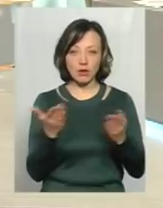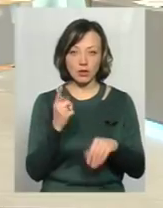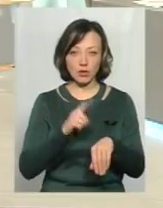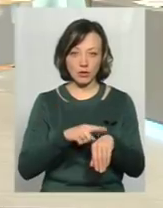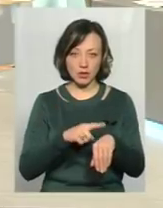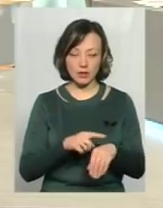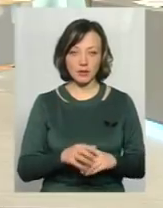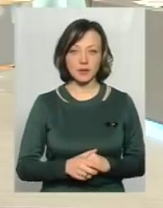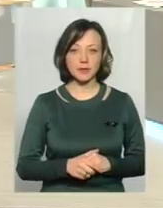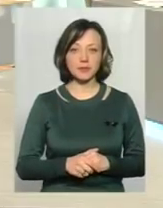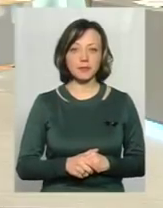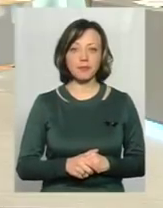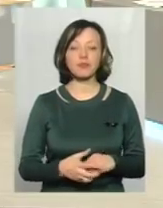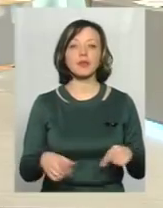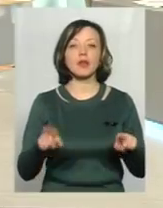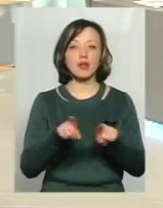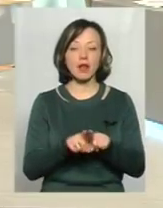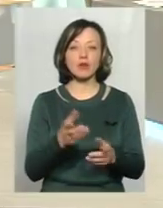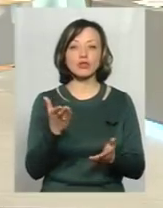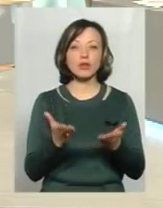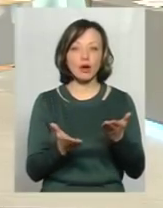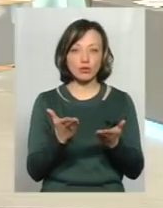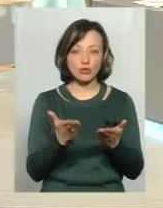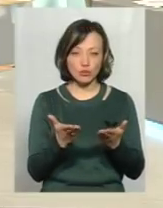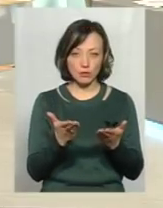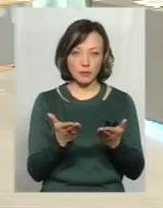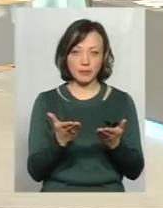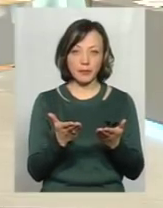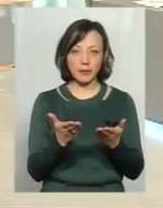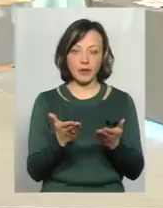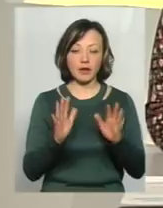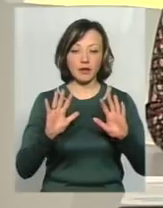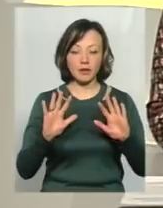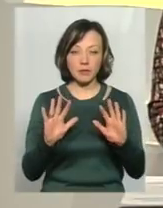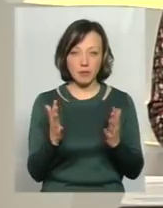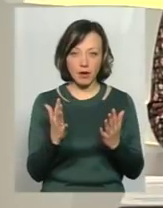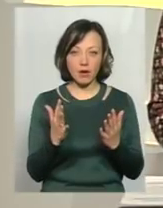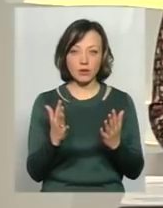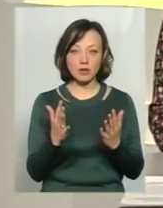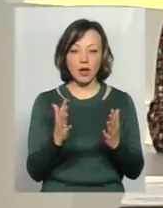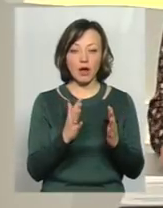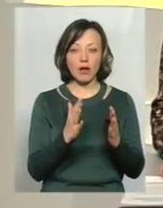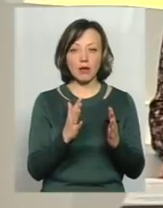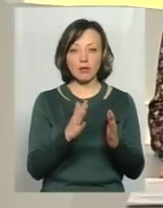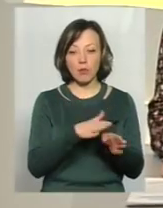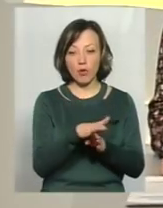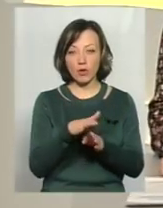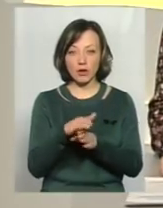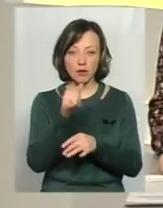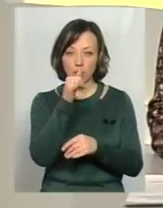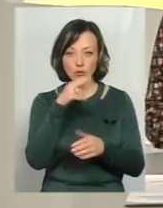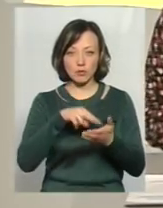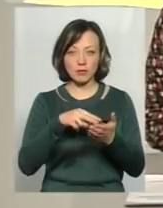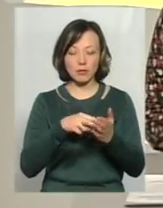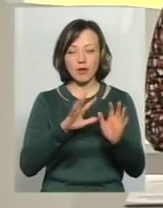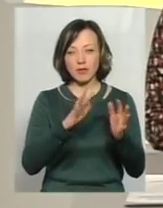Дякую, пане Віталій. А також якщо трапляються події, які ніхто з нас не може передбачити,